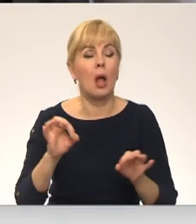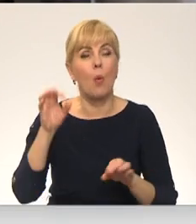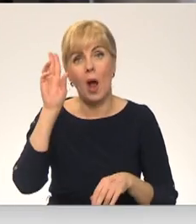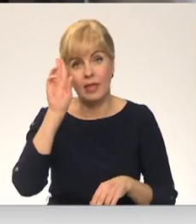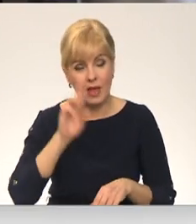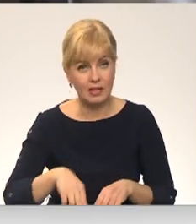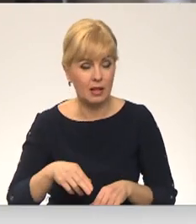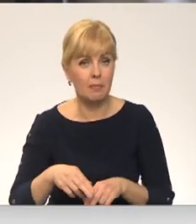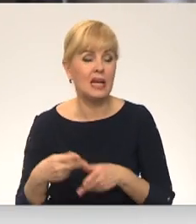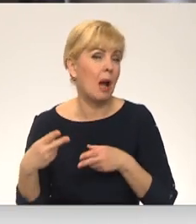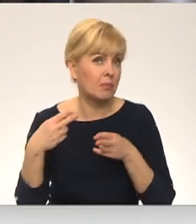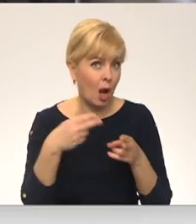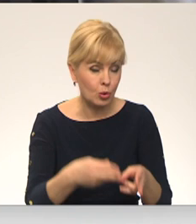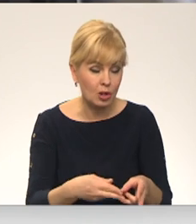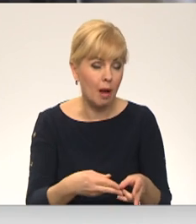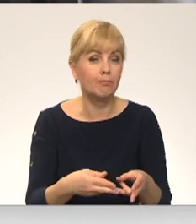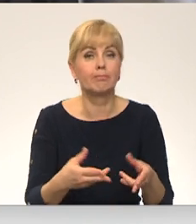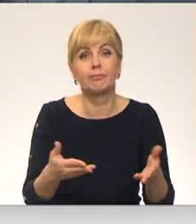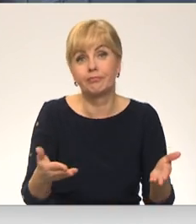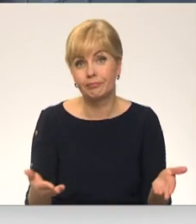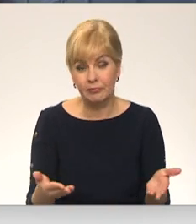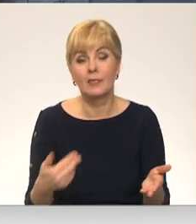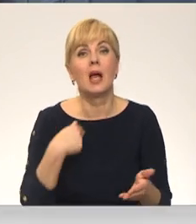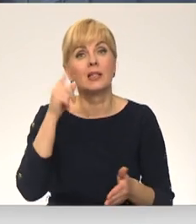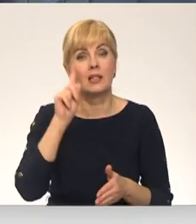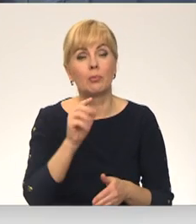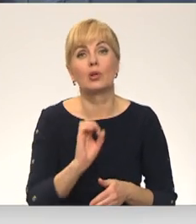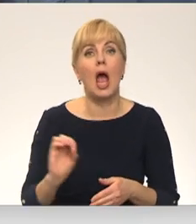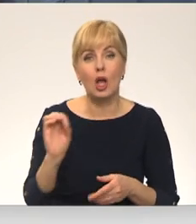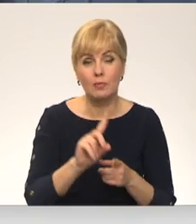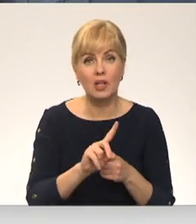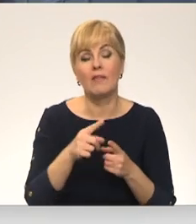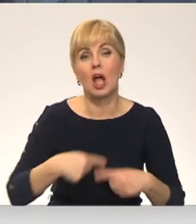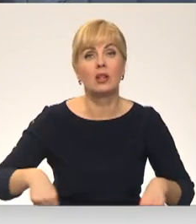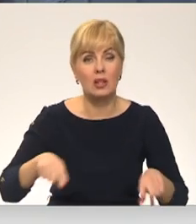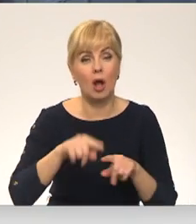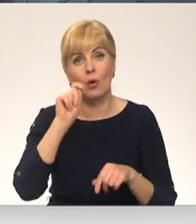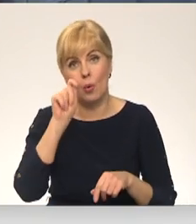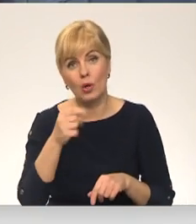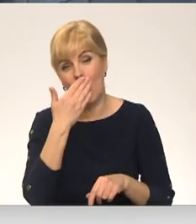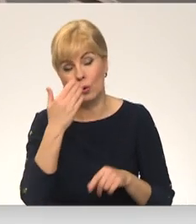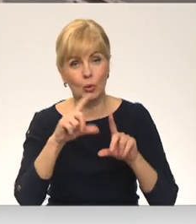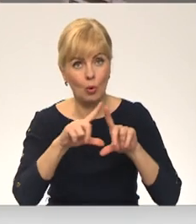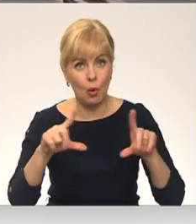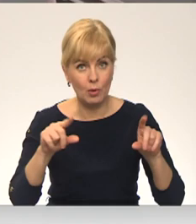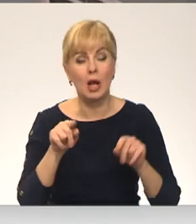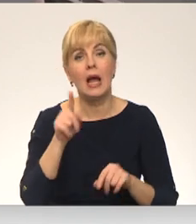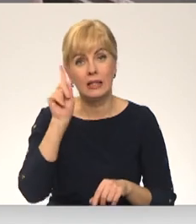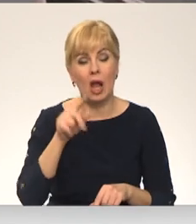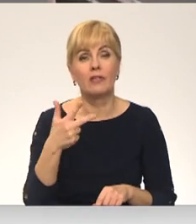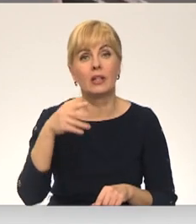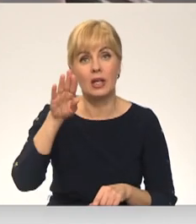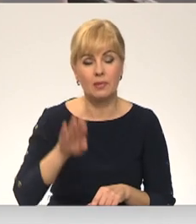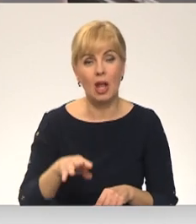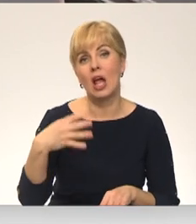Neko mēs nezinām. Mēs atbraucām. Kā es saprotu, Eiropas Savienības teritorijā ar ukraiņu numuriem ir tie trīs mēneši, jeb